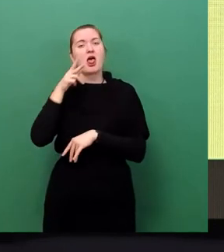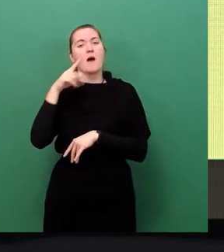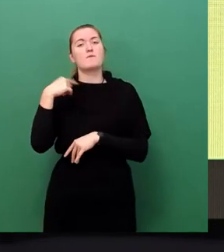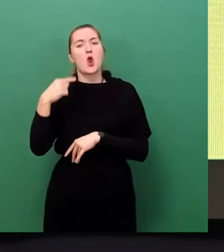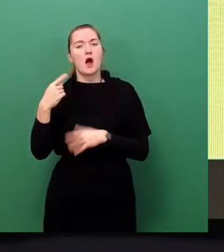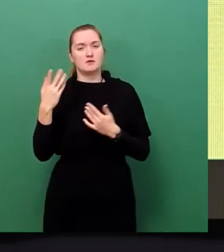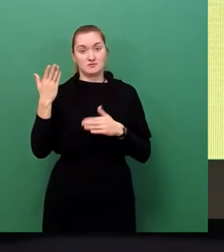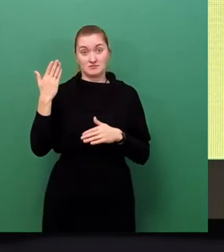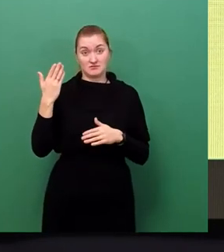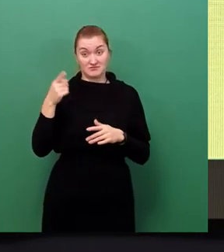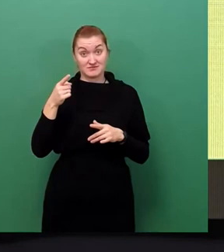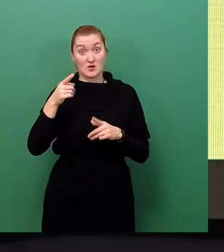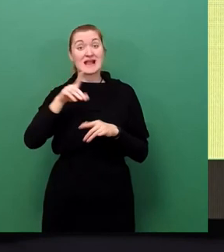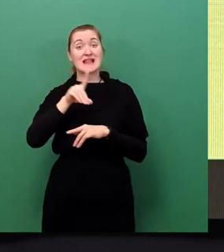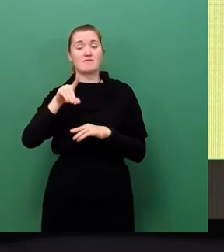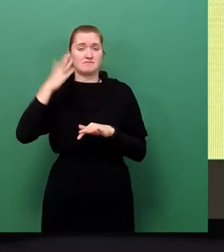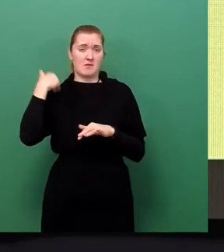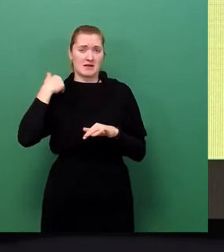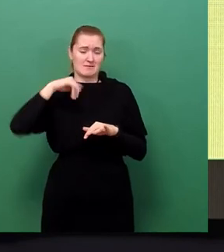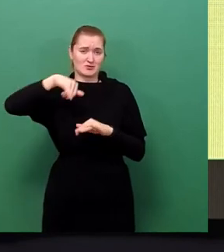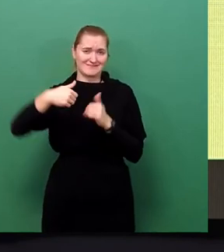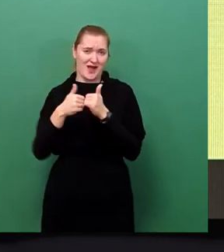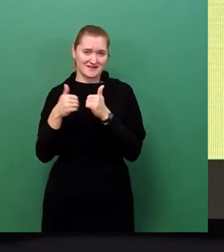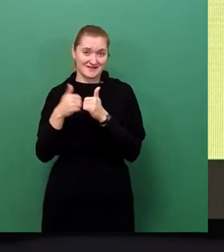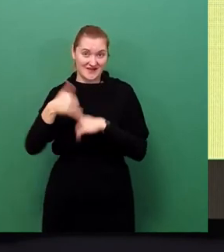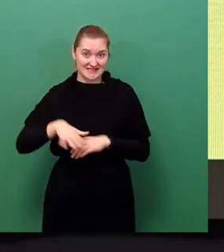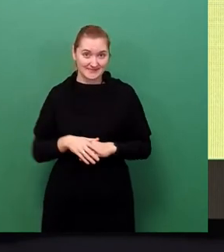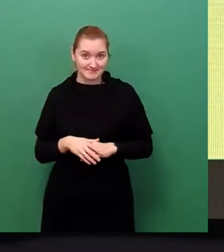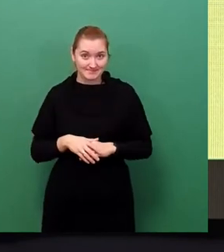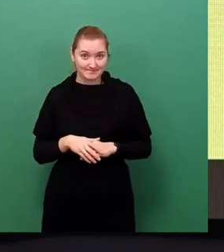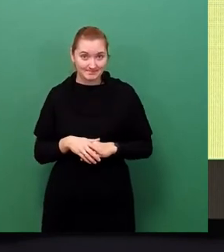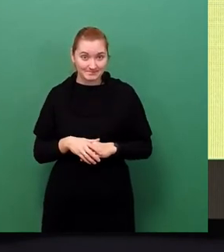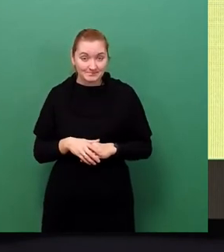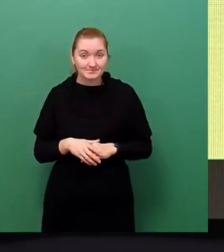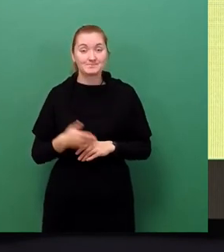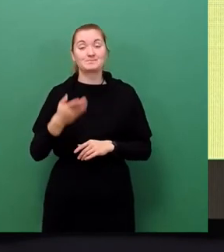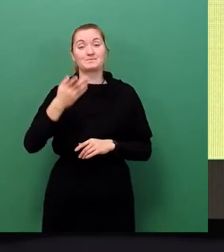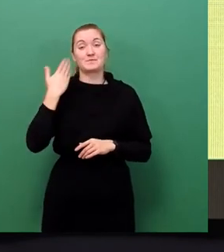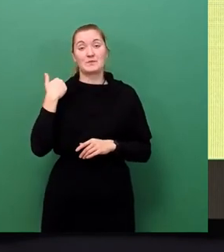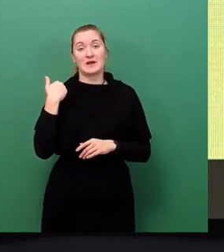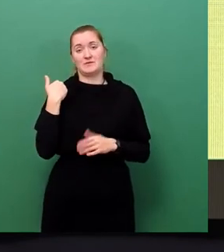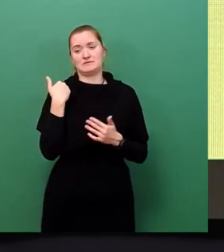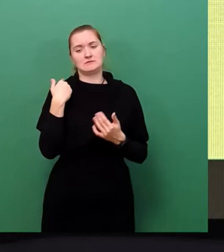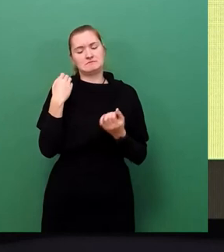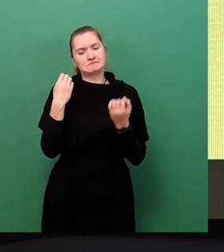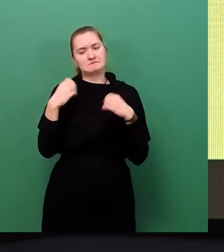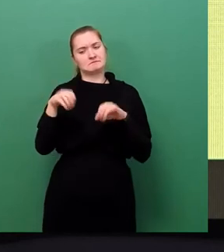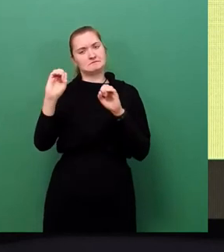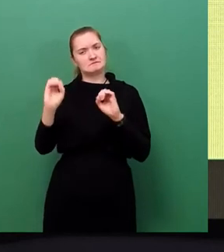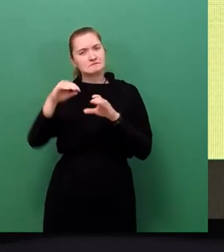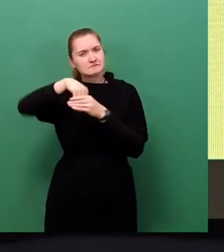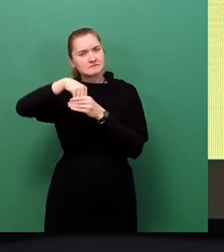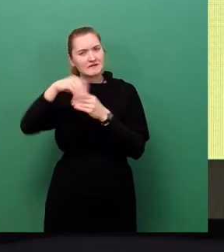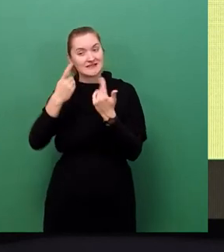Projektpartner damals. Man ist damals zur Erkenntnis gekommen, dass es zwar jede Menge andere Probleme gibt, dass das zentrale Problem aber